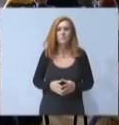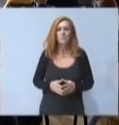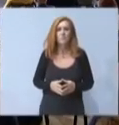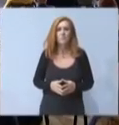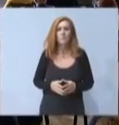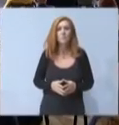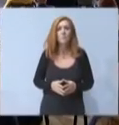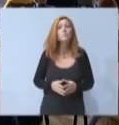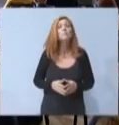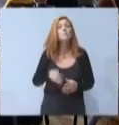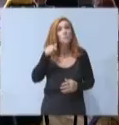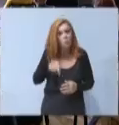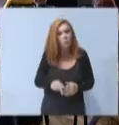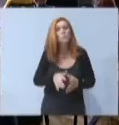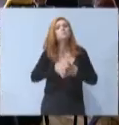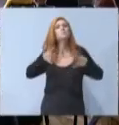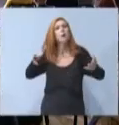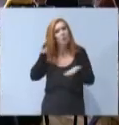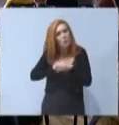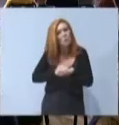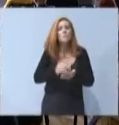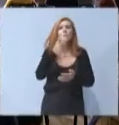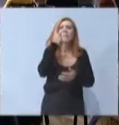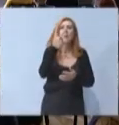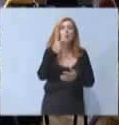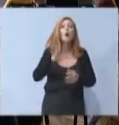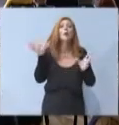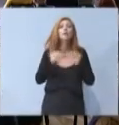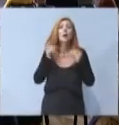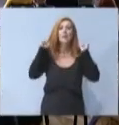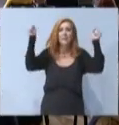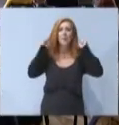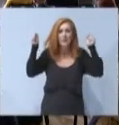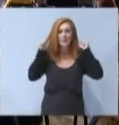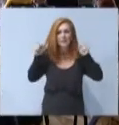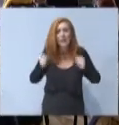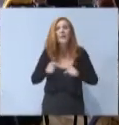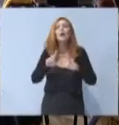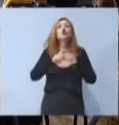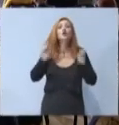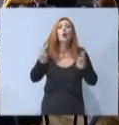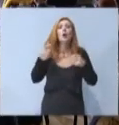Επεκτείνεται όμως και σε δύο ακόμα κατηγορίες, στα γυμναστήρια και στις σχολές χορού.